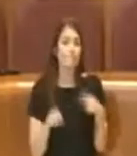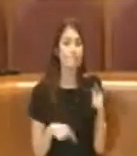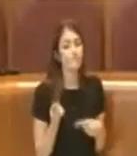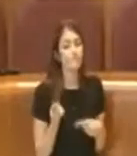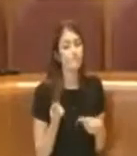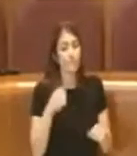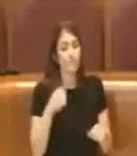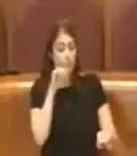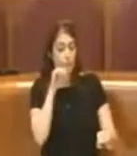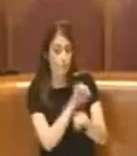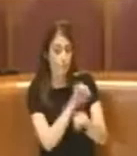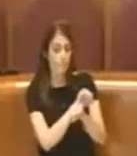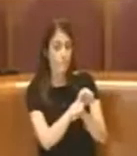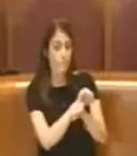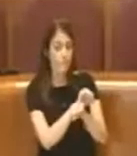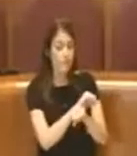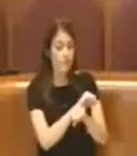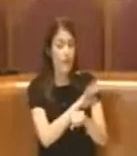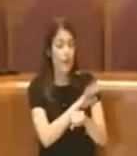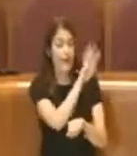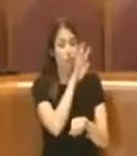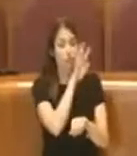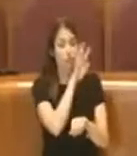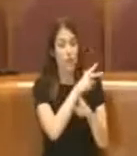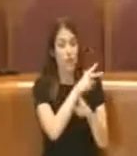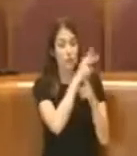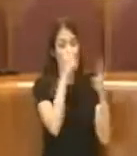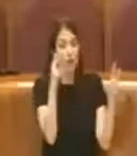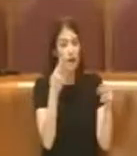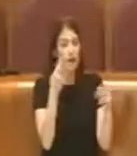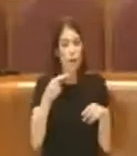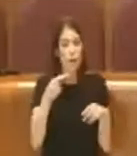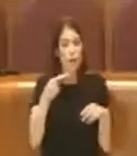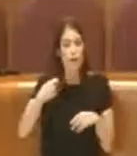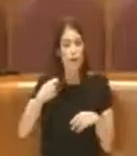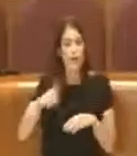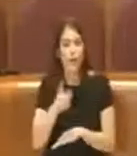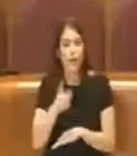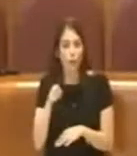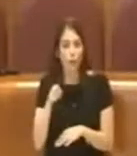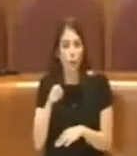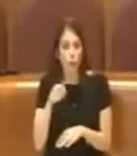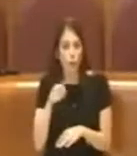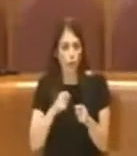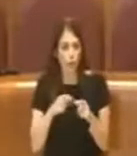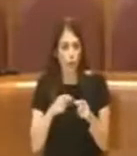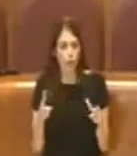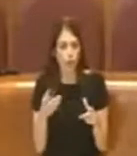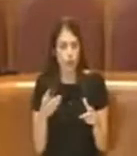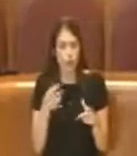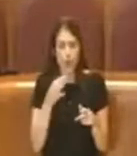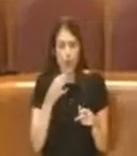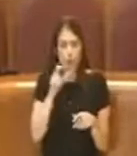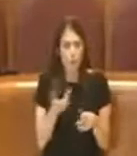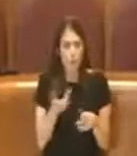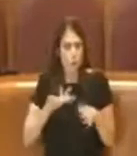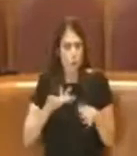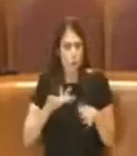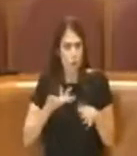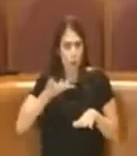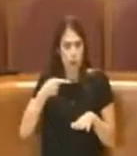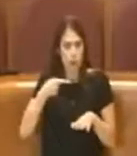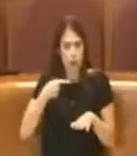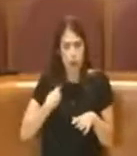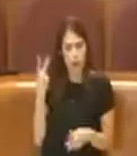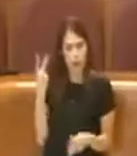incarcerato a Regina Celi ed era direttore di Cinecittà. Quindi voglio dire che un personaggio così, trattato in questo modo, non è